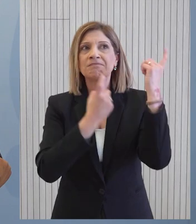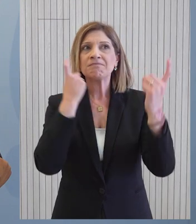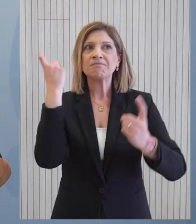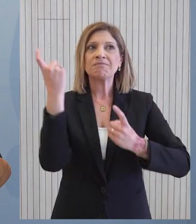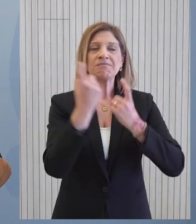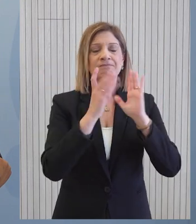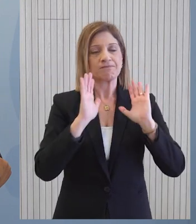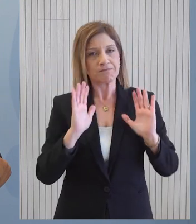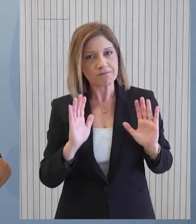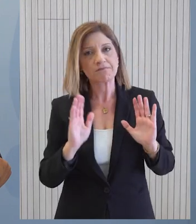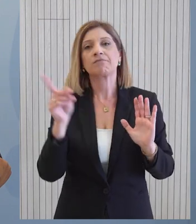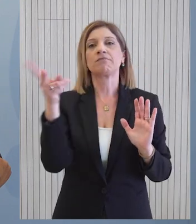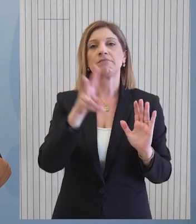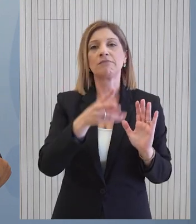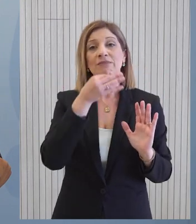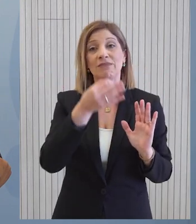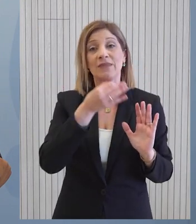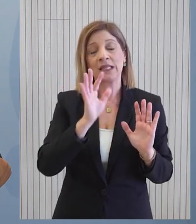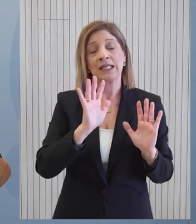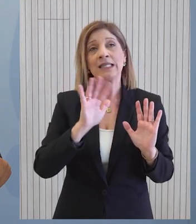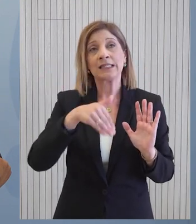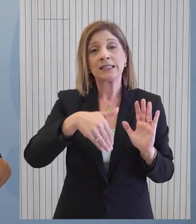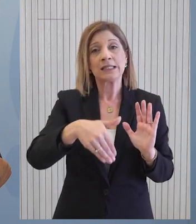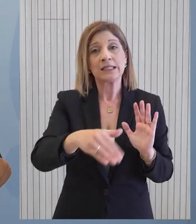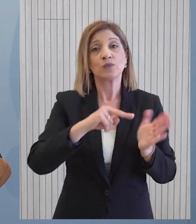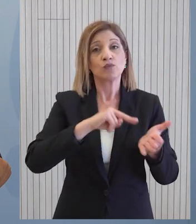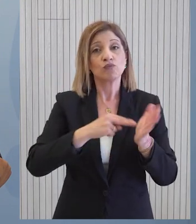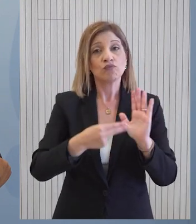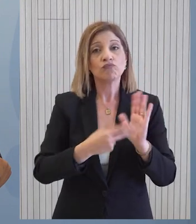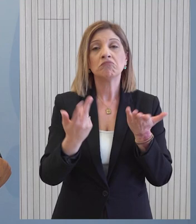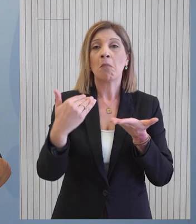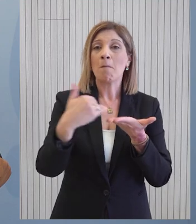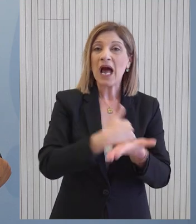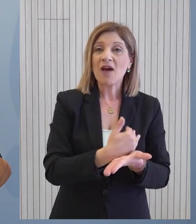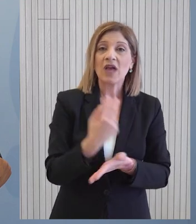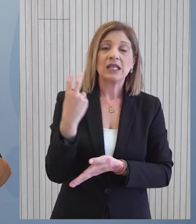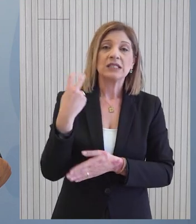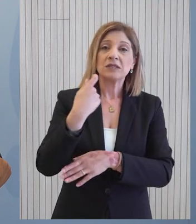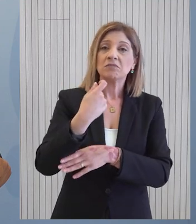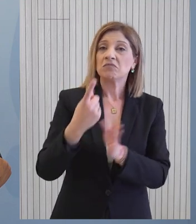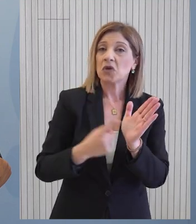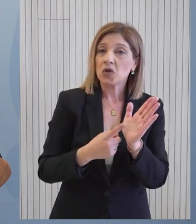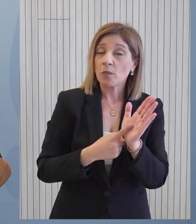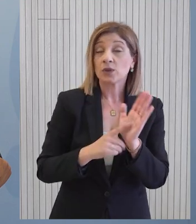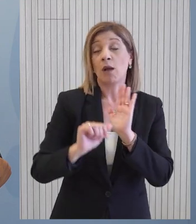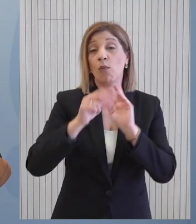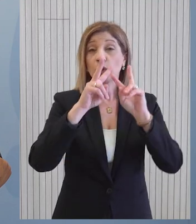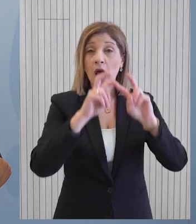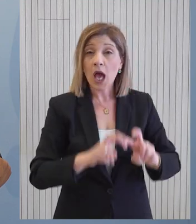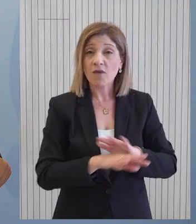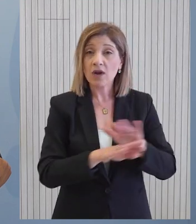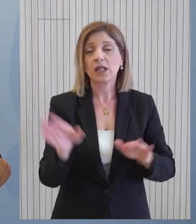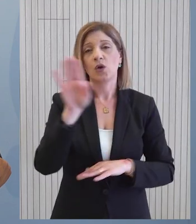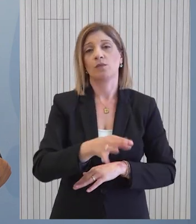μπορεί να ελοχεύουν παραβίες του ποινικού κώδικα τότε αυτά θα πρέπει να τα δούμε αφού ολοκληρωθούν οι αίρετες.